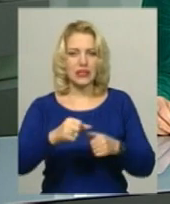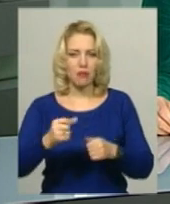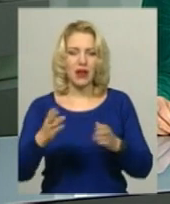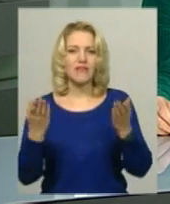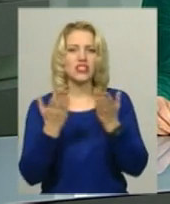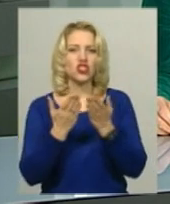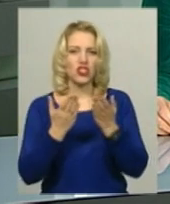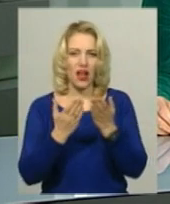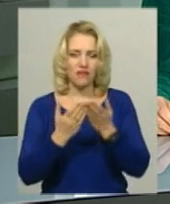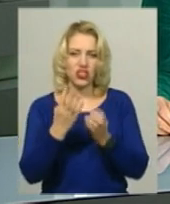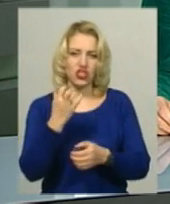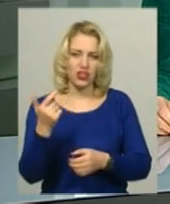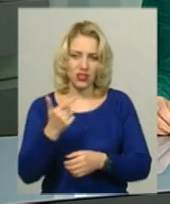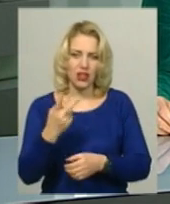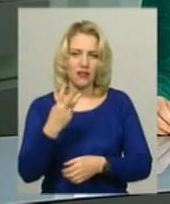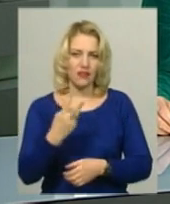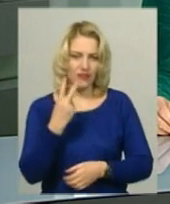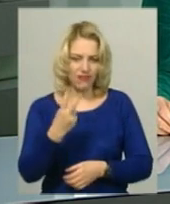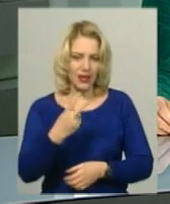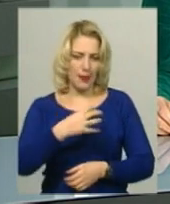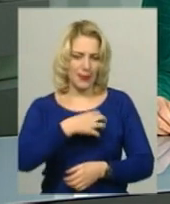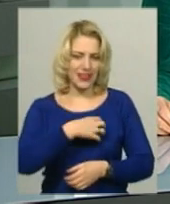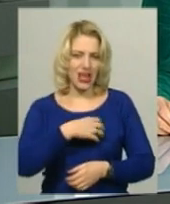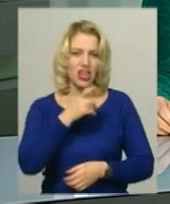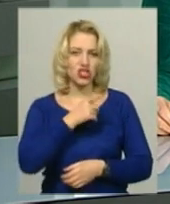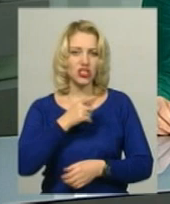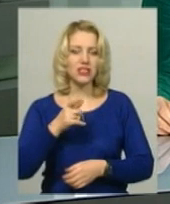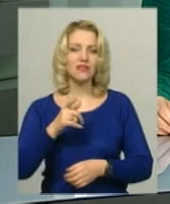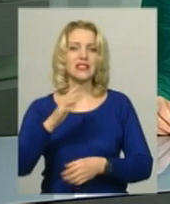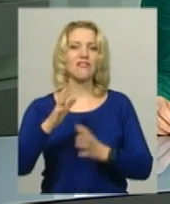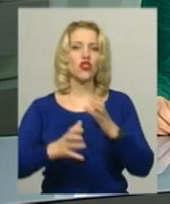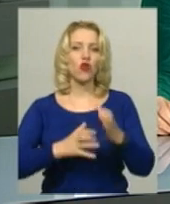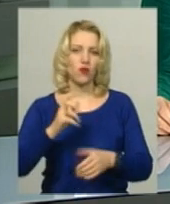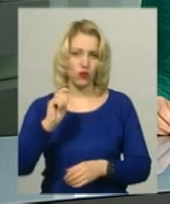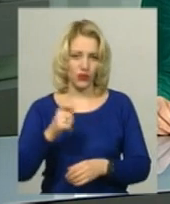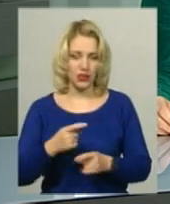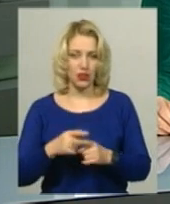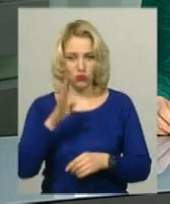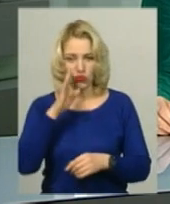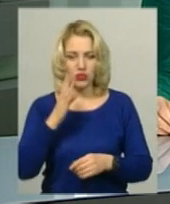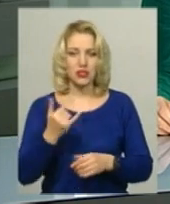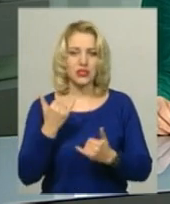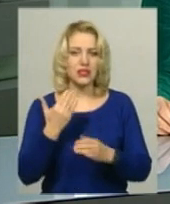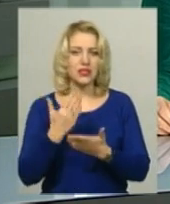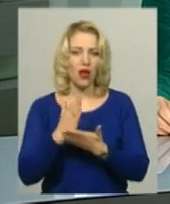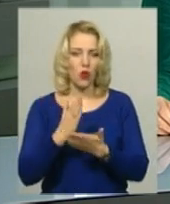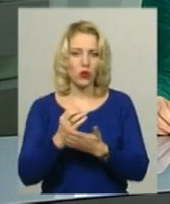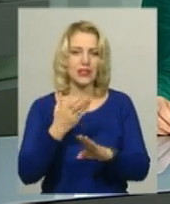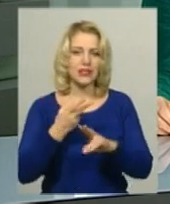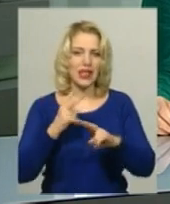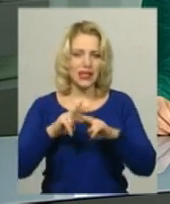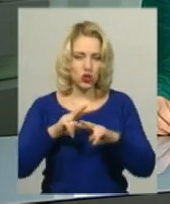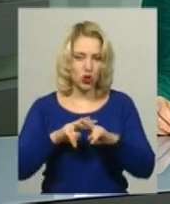часів Другої світової війни. Наразі підозрюваний знаходиться у слідчому ізоляторі. Він неодноразово притягувався до кримінальної